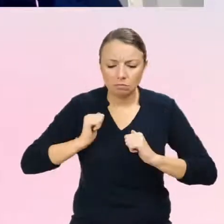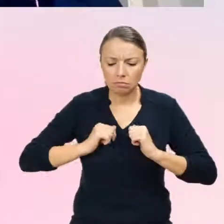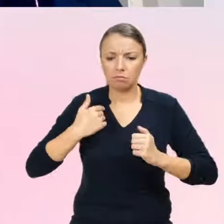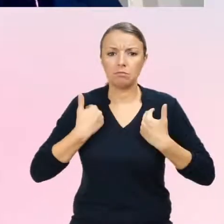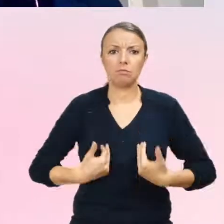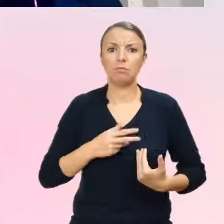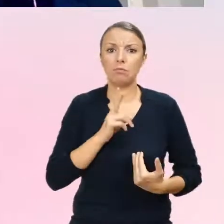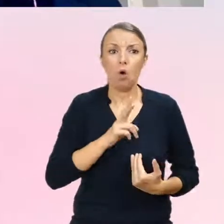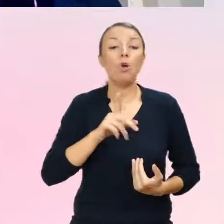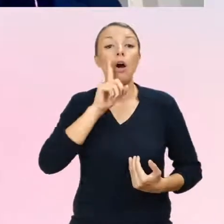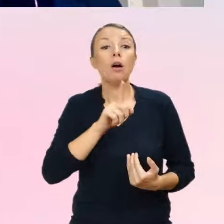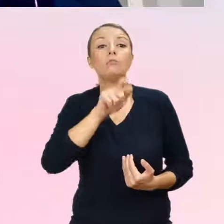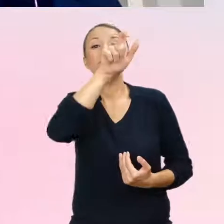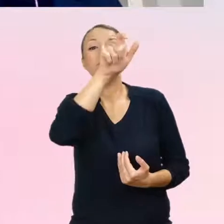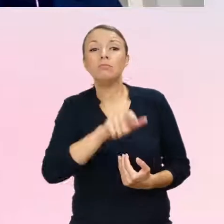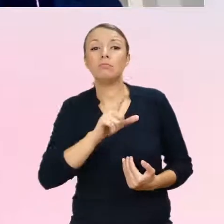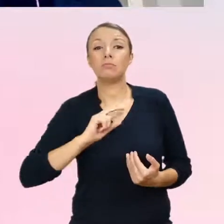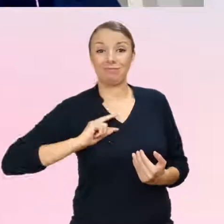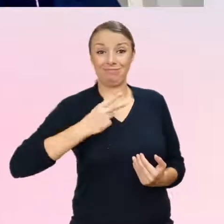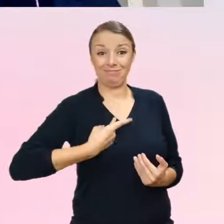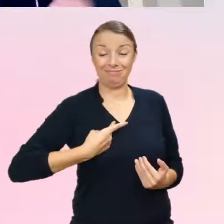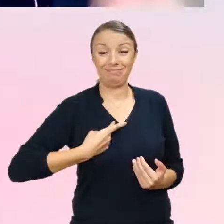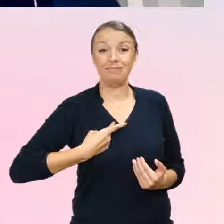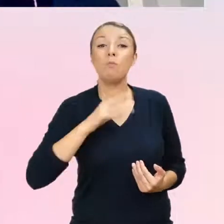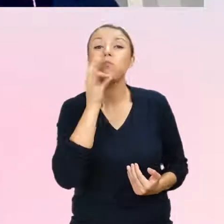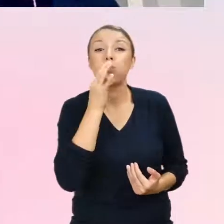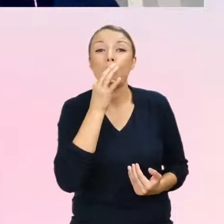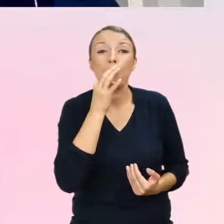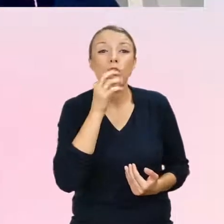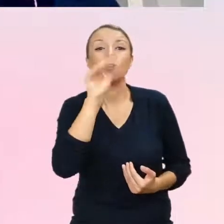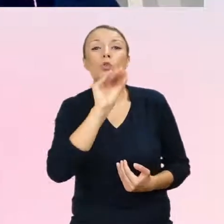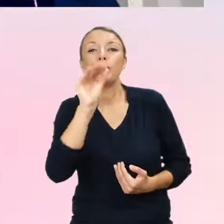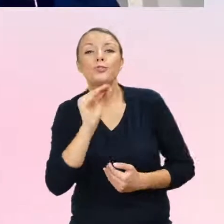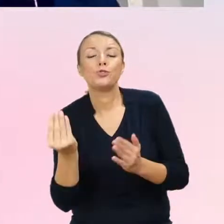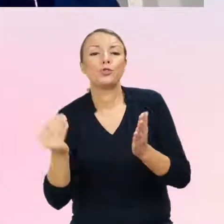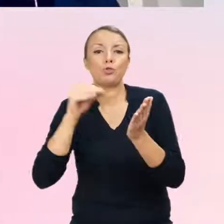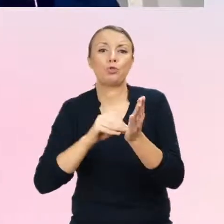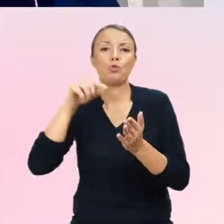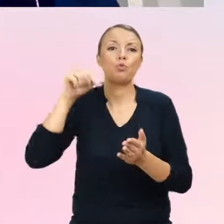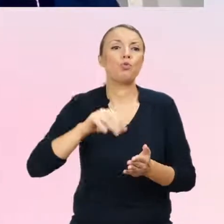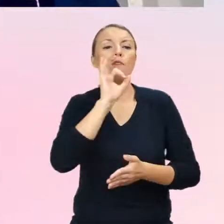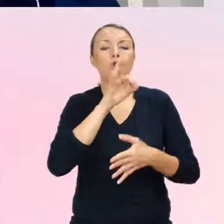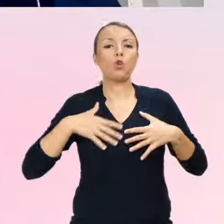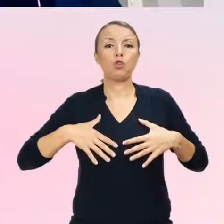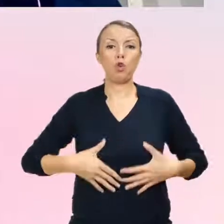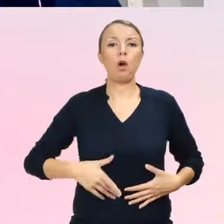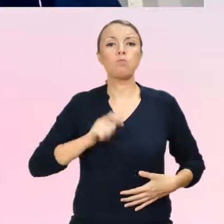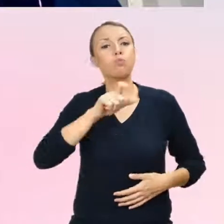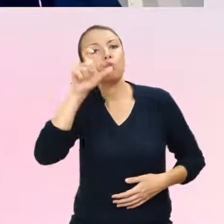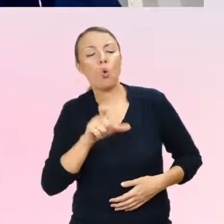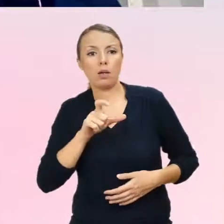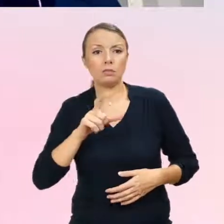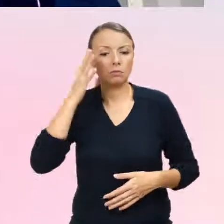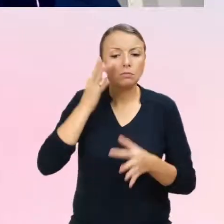transpciowego, dla adolescenta transpciowego tutaj jeszcze dochodzi ta eksploracja związana z eksploracją tożsamości płci. I